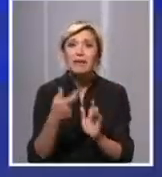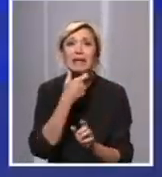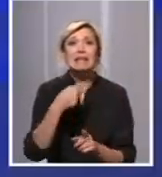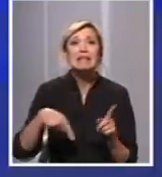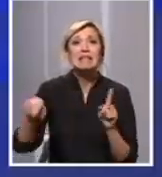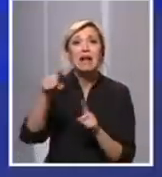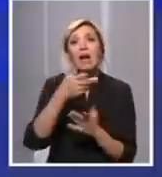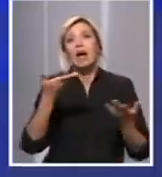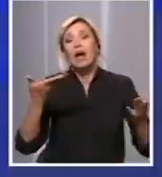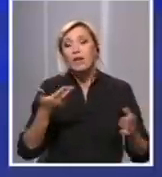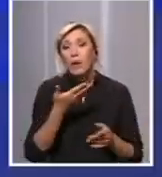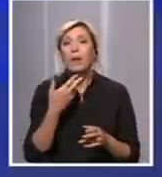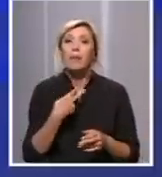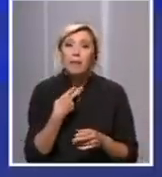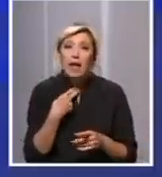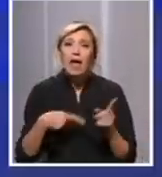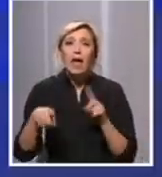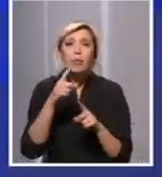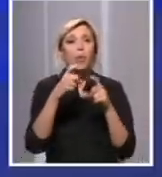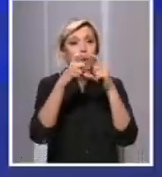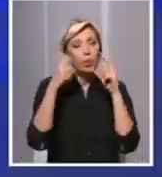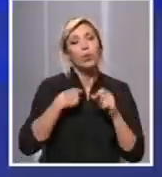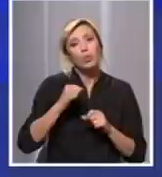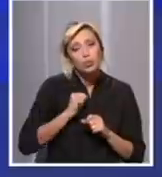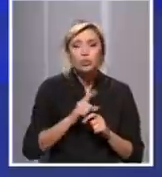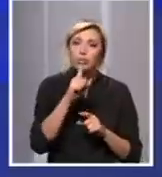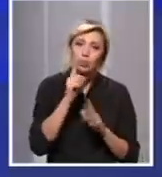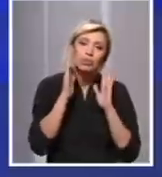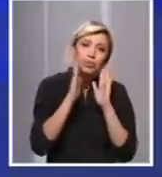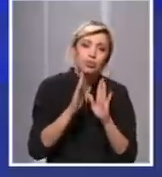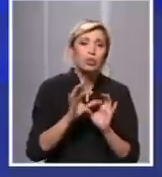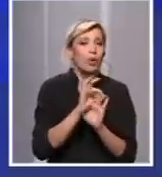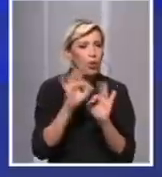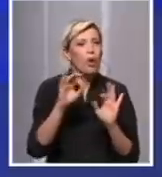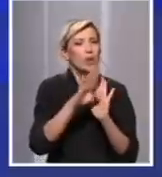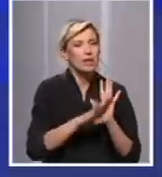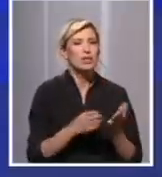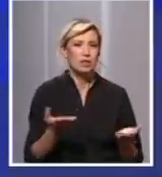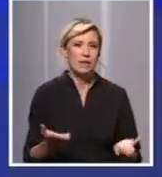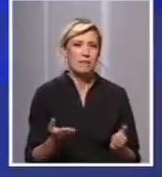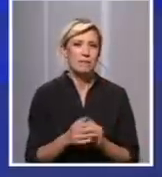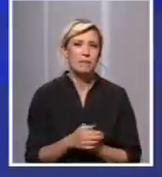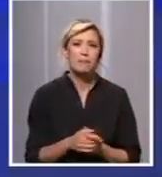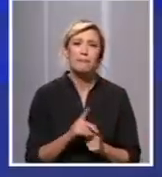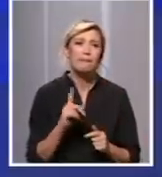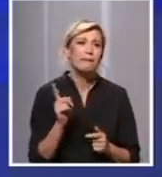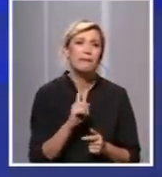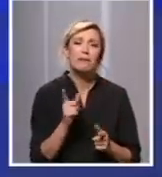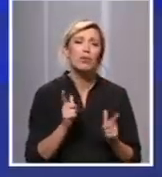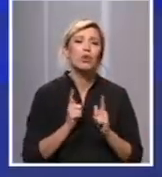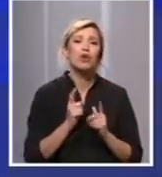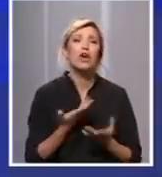ništa drugo, dobre su i te mere. Ne, ove mere su itekako dobro. I da se ne očekuje neko čudo od vakcine jednom kada